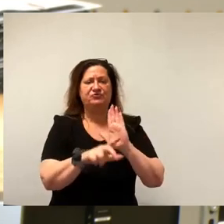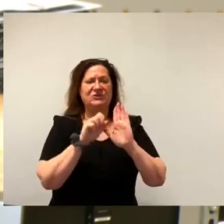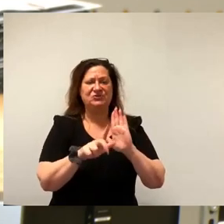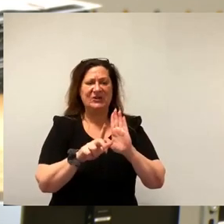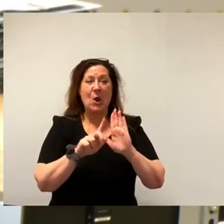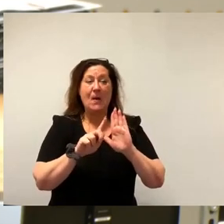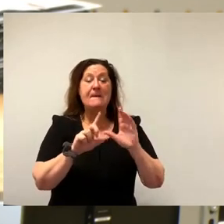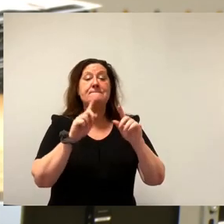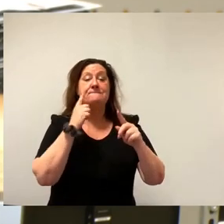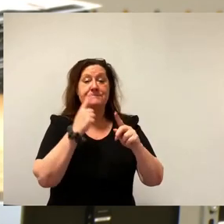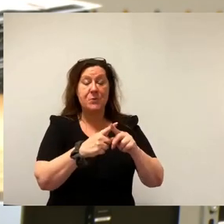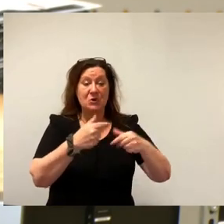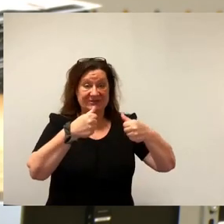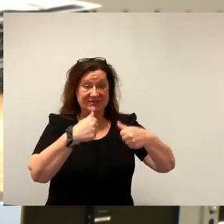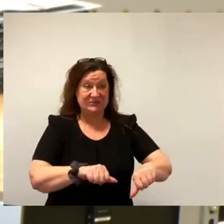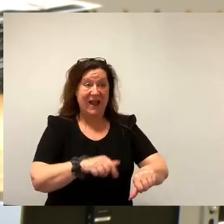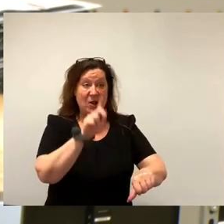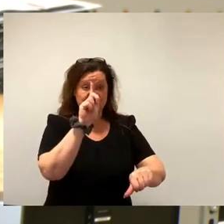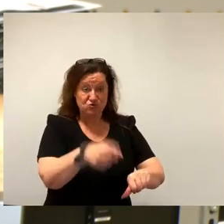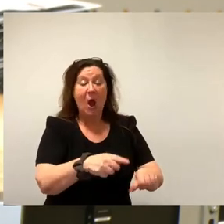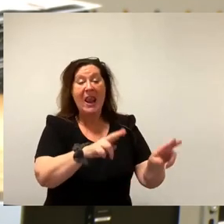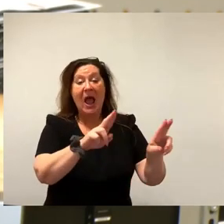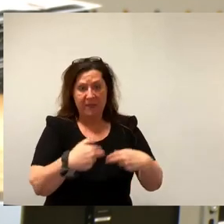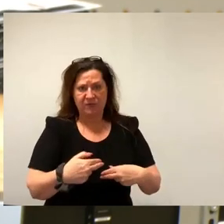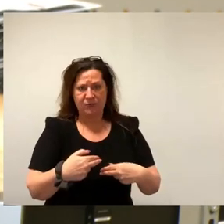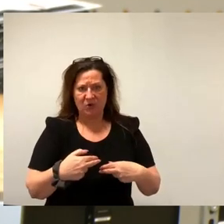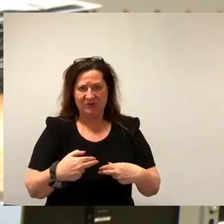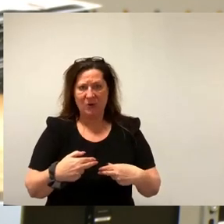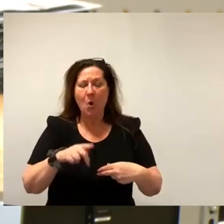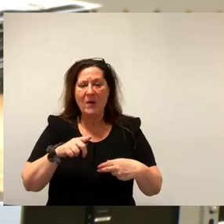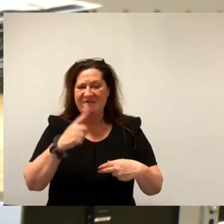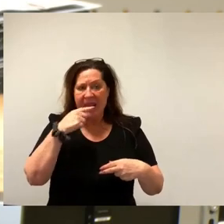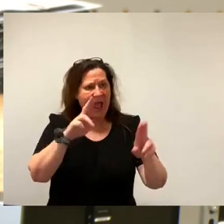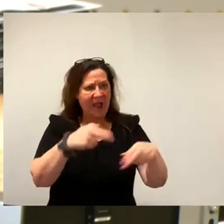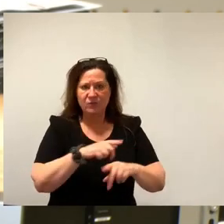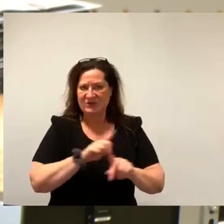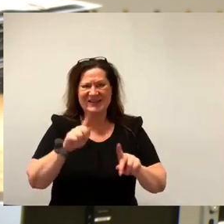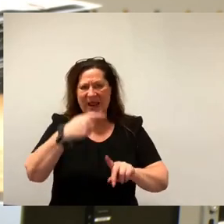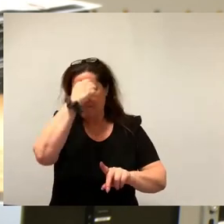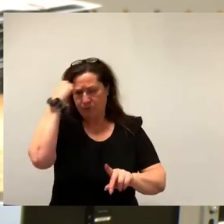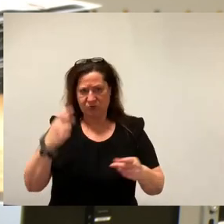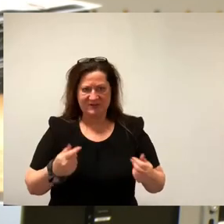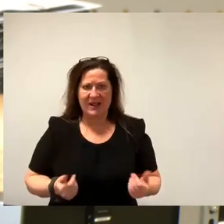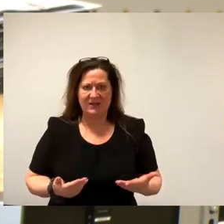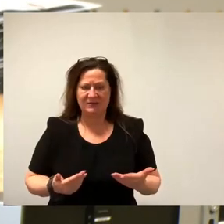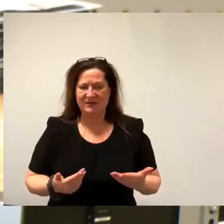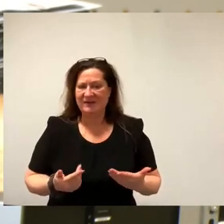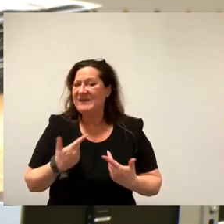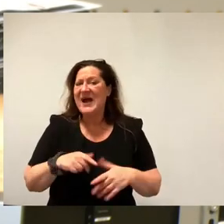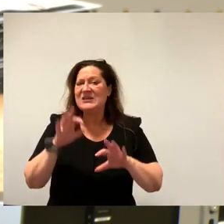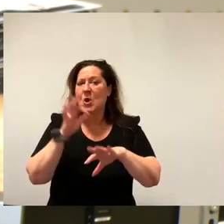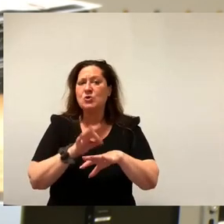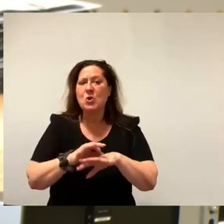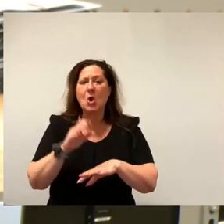Solidarität zu tun. Solidarität ist immer freiwillig, was für seine Gesellschaft beiträgt. Das, was Sie hier benennen, Herr Dr. Trauns, ist Bußgeld,